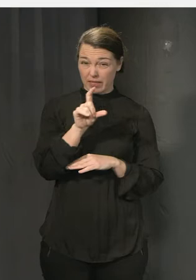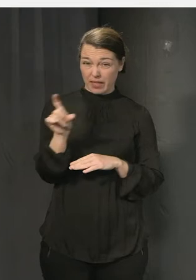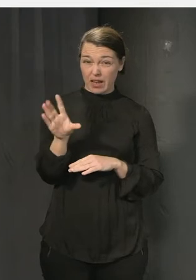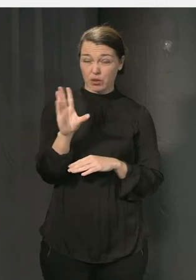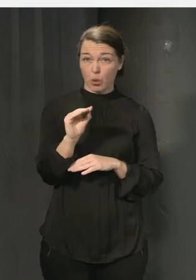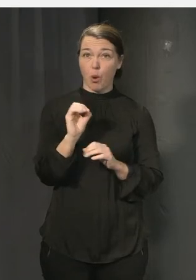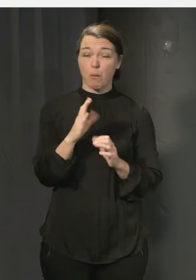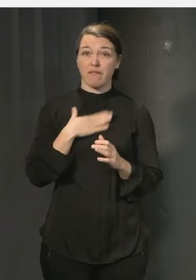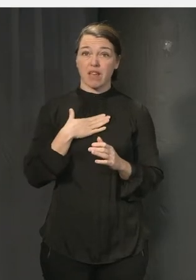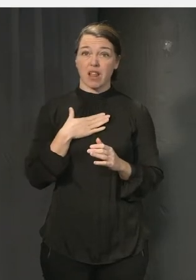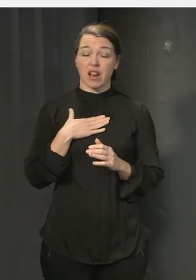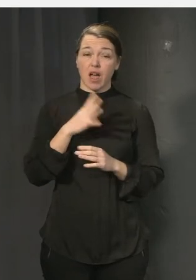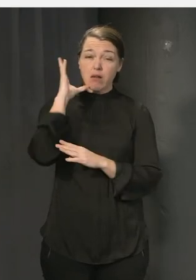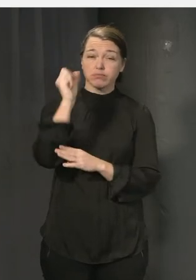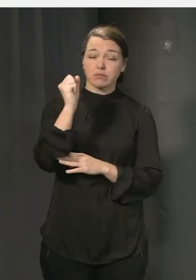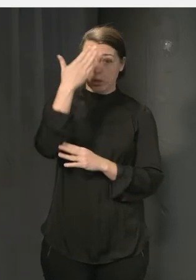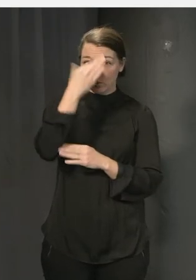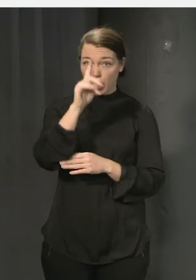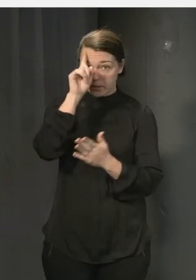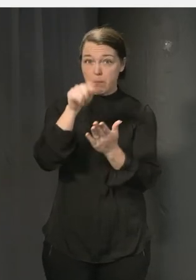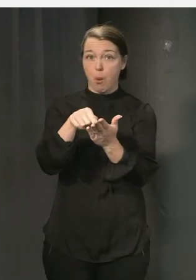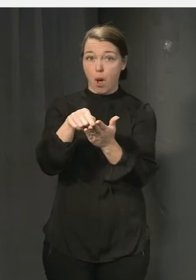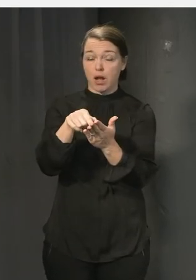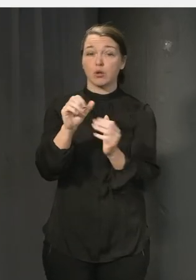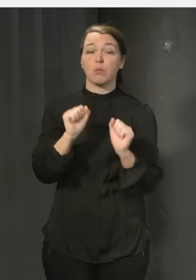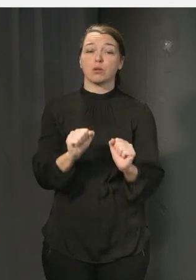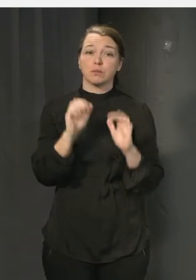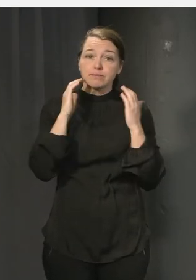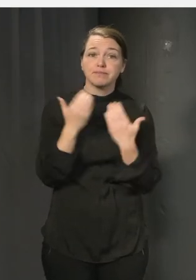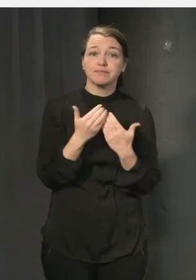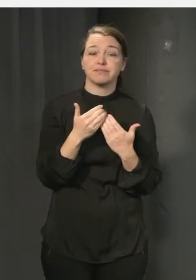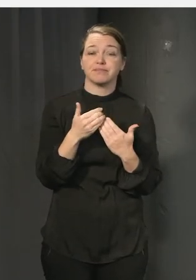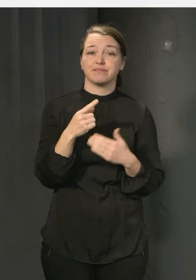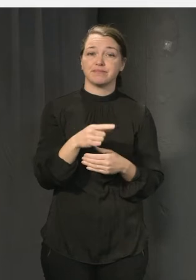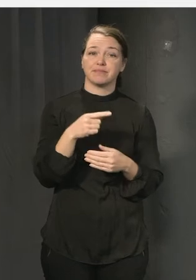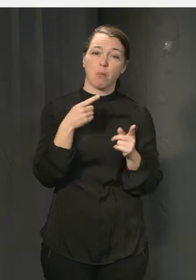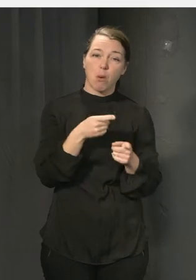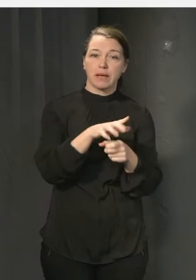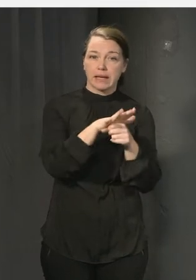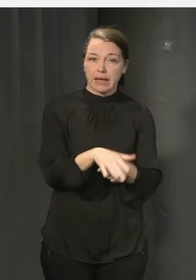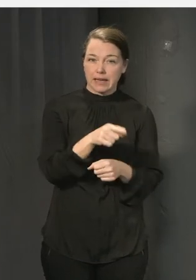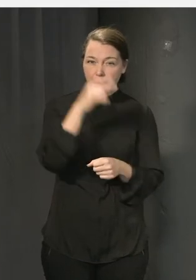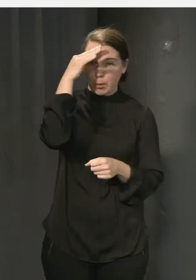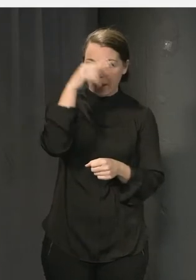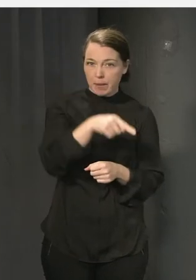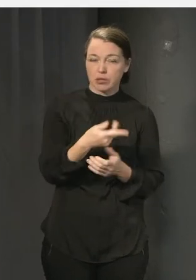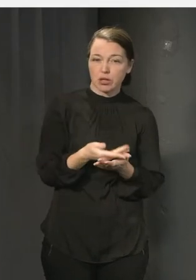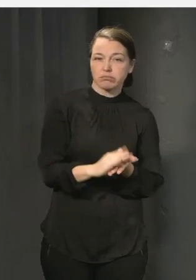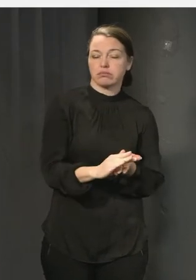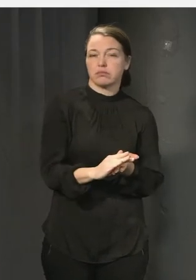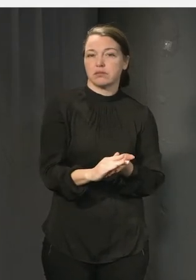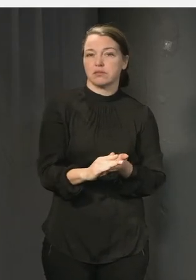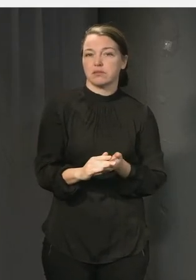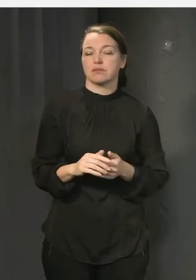nå även kunskapsmålen så måste man ta tag i den här typen av problematik. Annars kommer man liksom inte över den tröskeln riktigt.